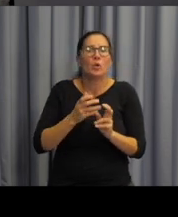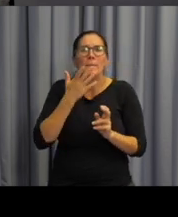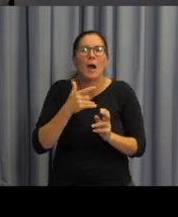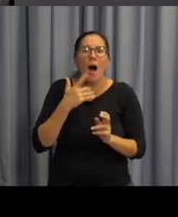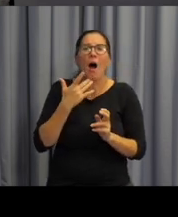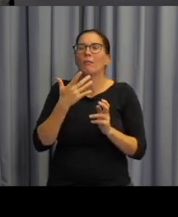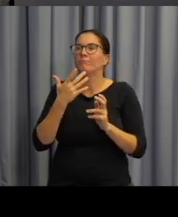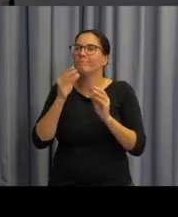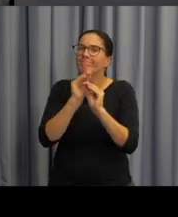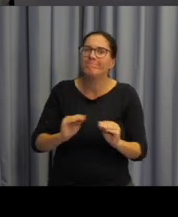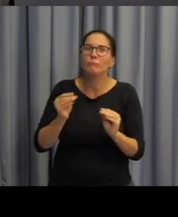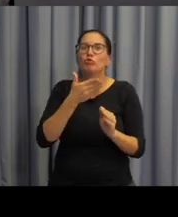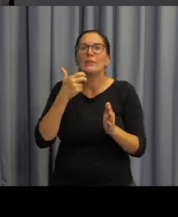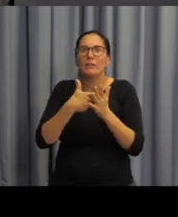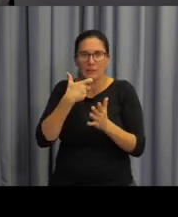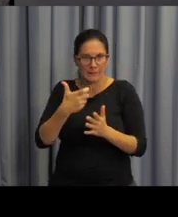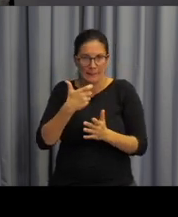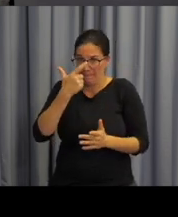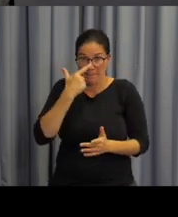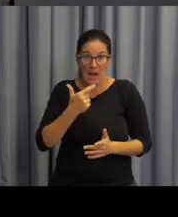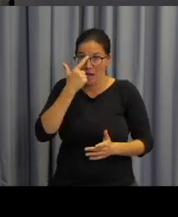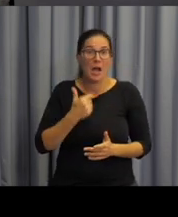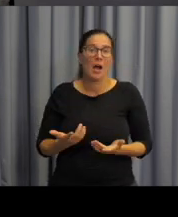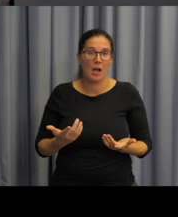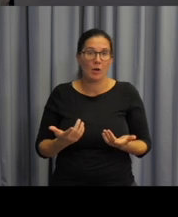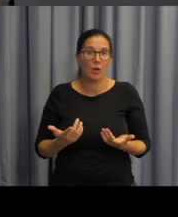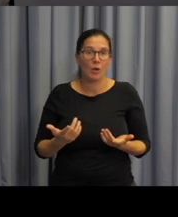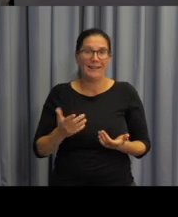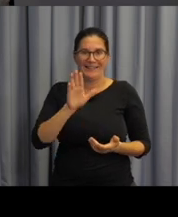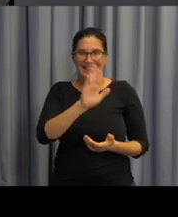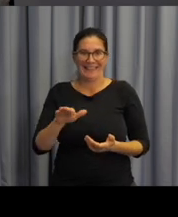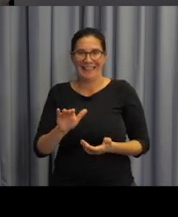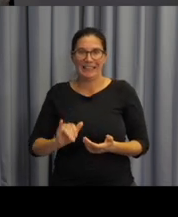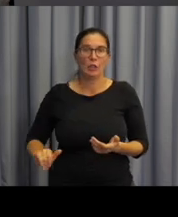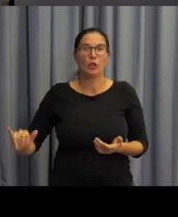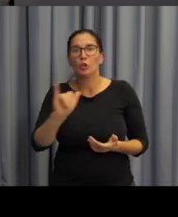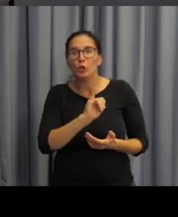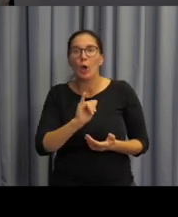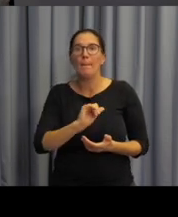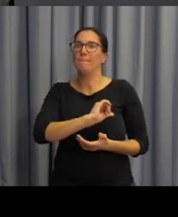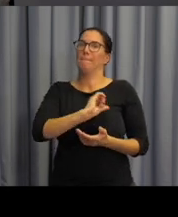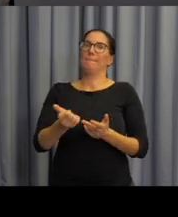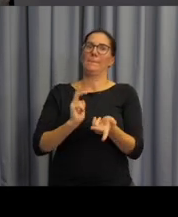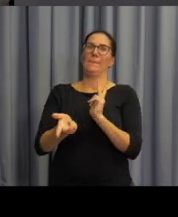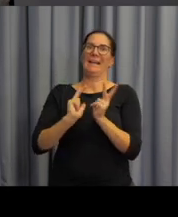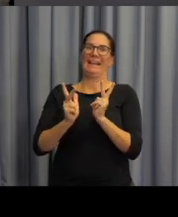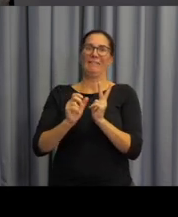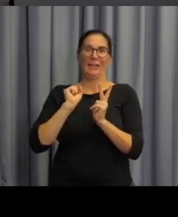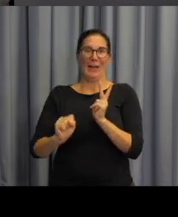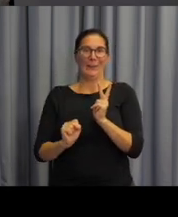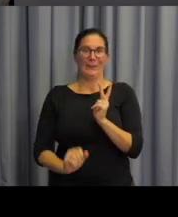českého znakového jazyka a to především u dětí, které se učí český znakový jazyk jako jazyk první.